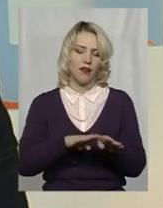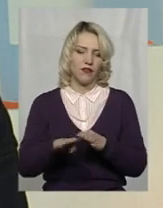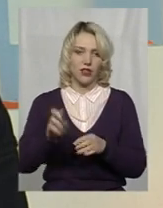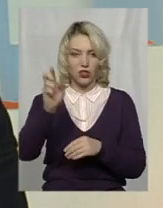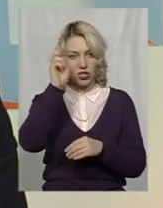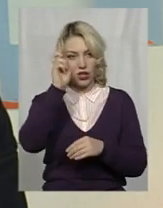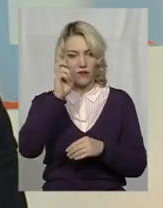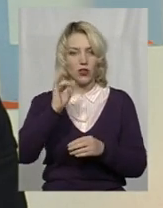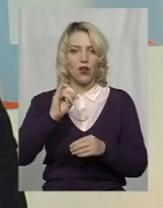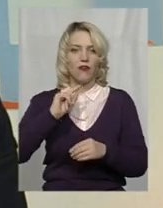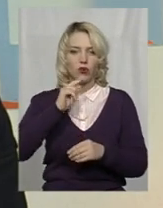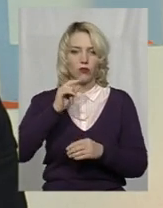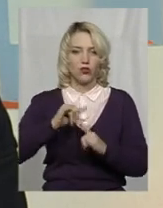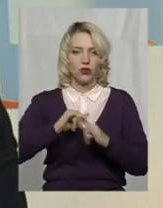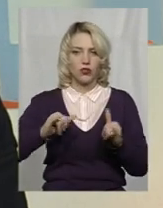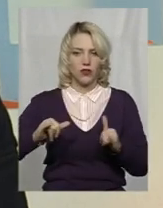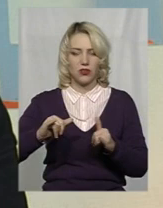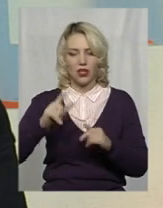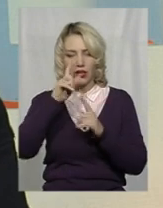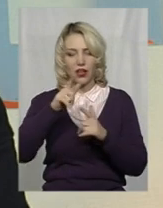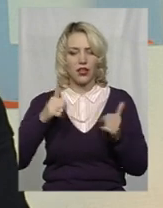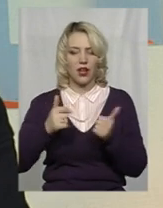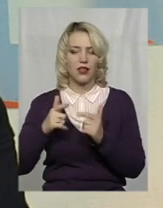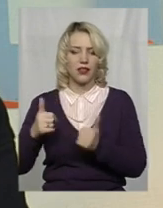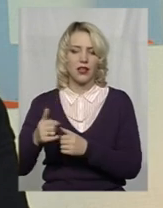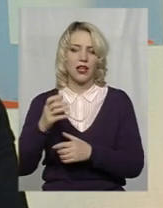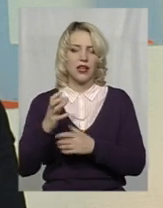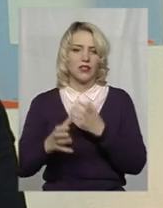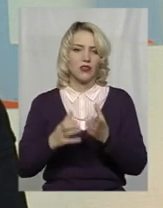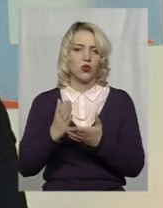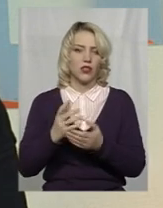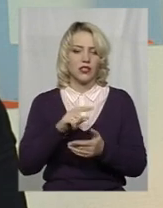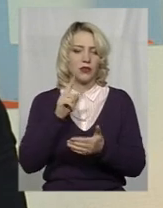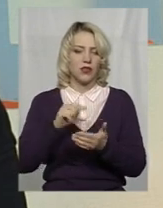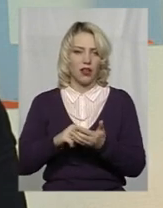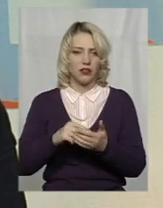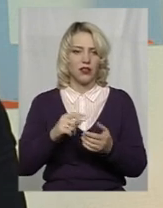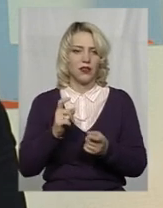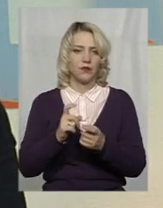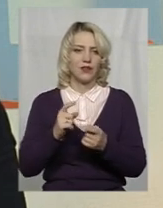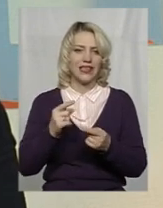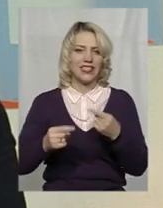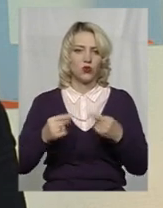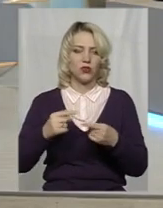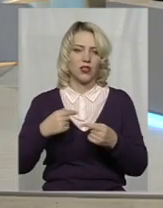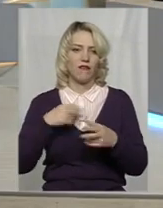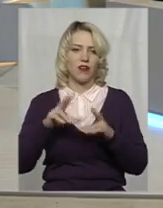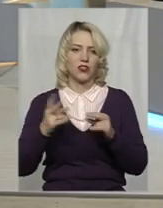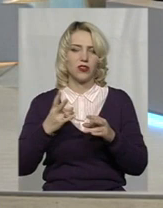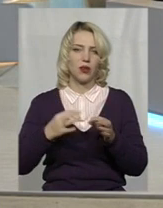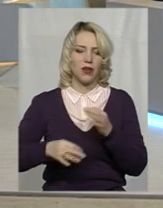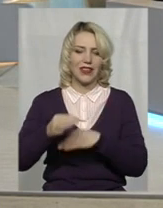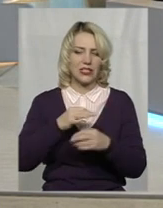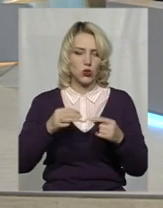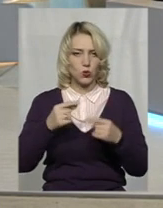власне кажучи, в економічно розвинутих країн світа також ці питання є дискусійними. Вважаю, що нам треба провести дискусію більше як раз в